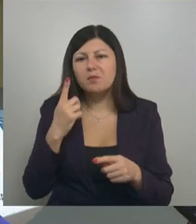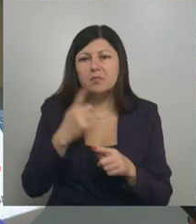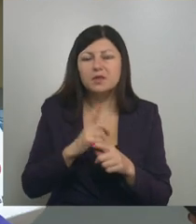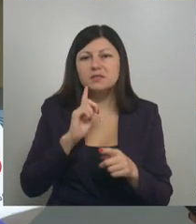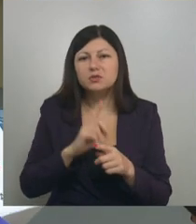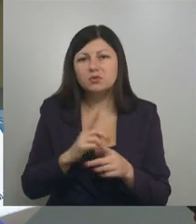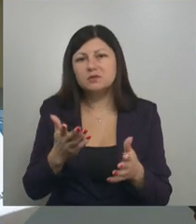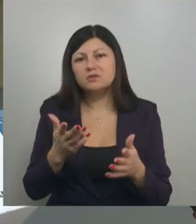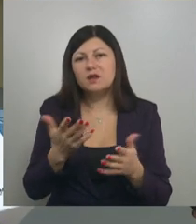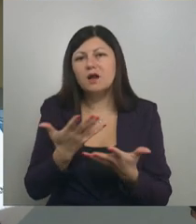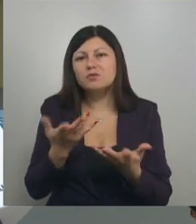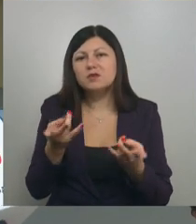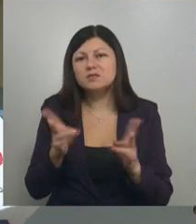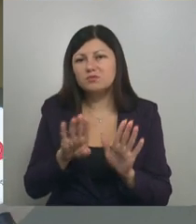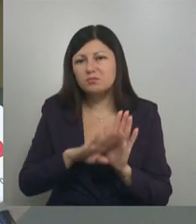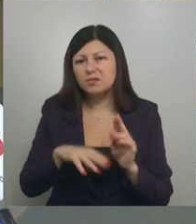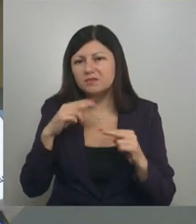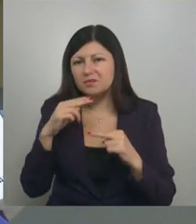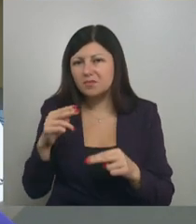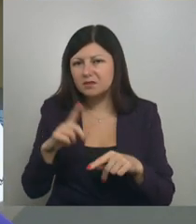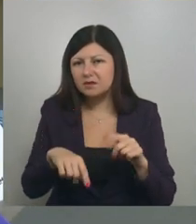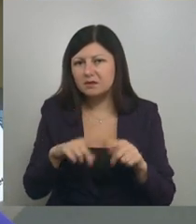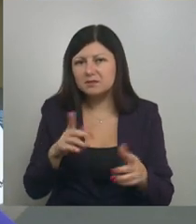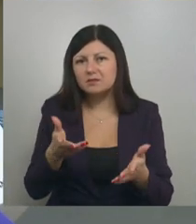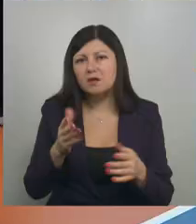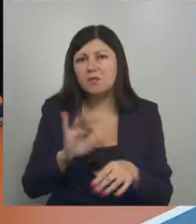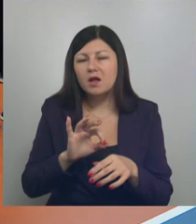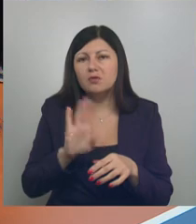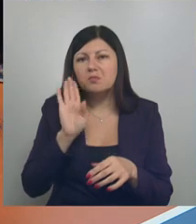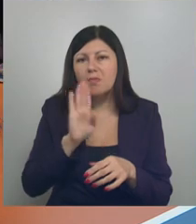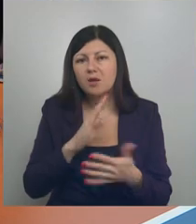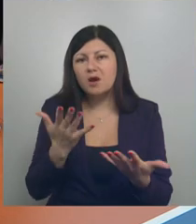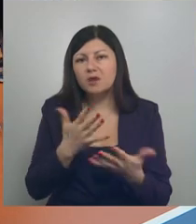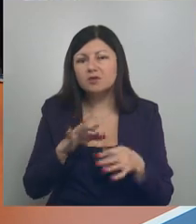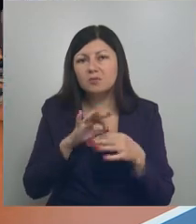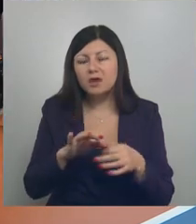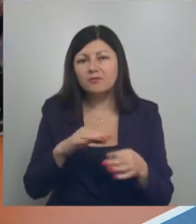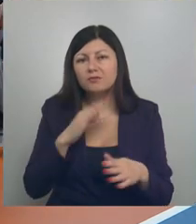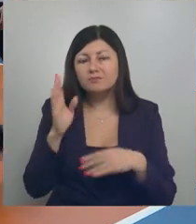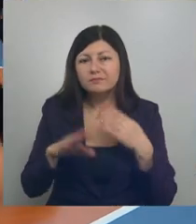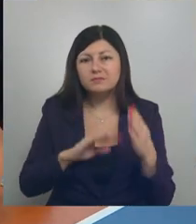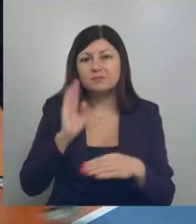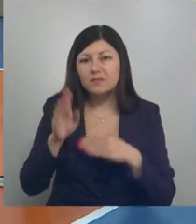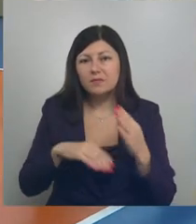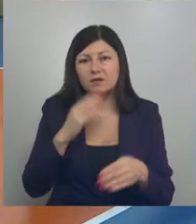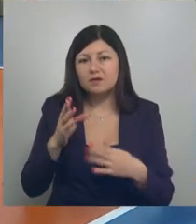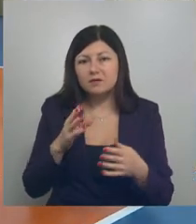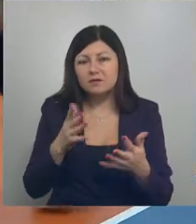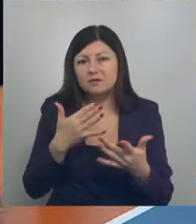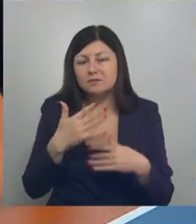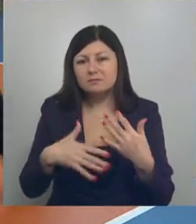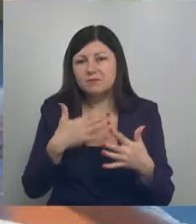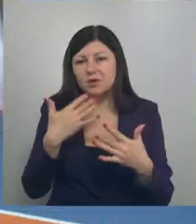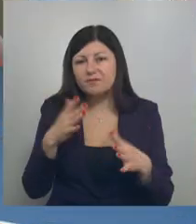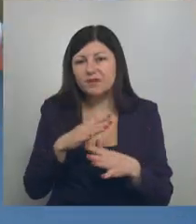остаются в какой-то период времени без внимания родителей. Болеют мамы, которые проводят часы, дни, ночи на пролету постели своих